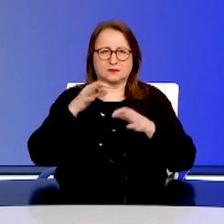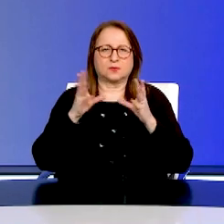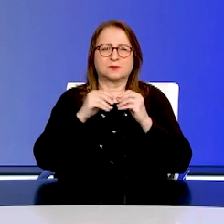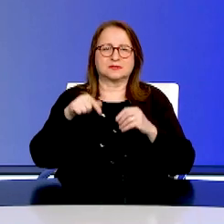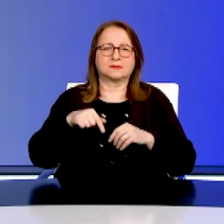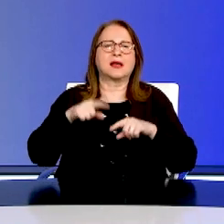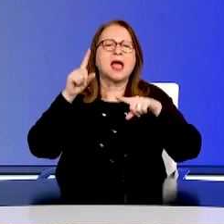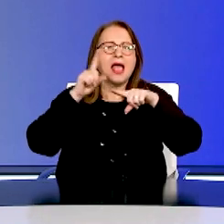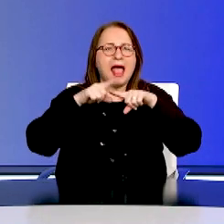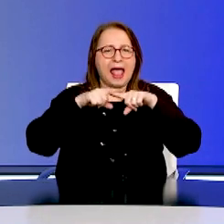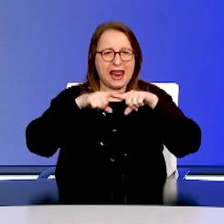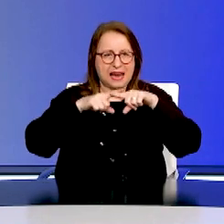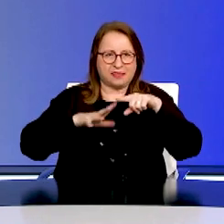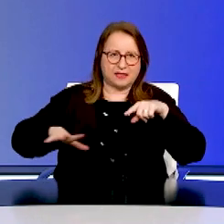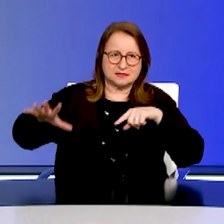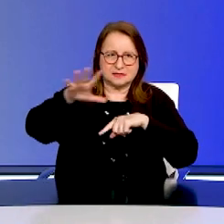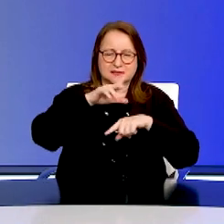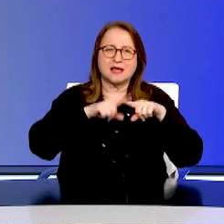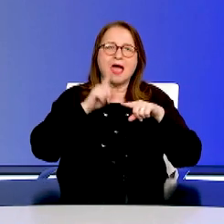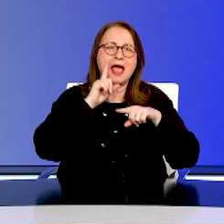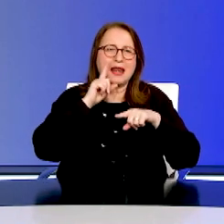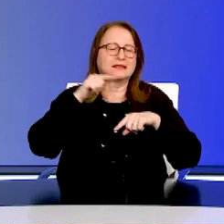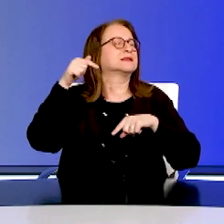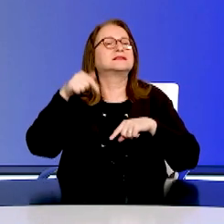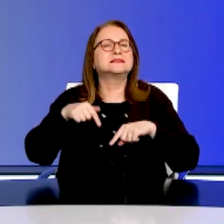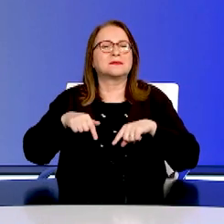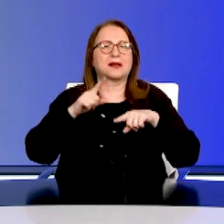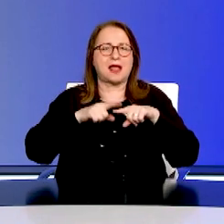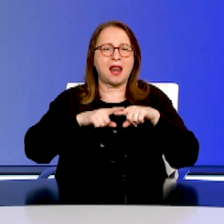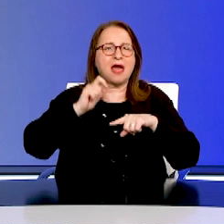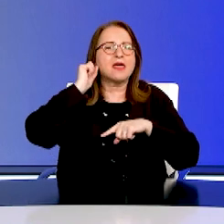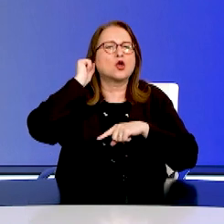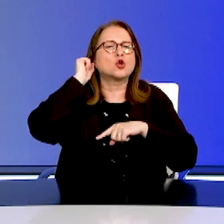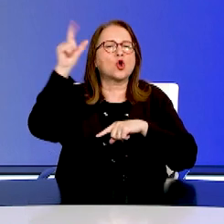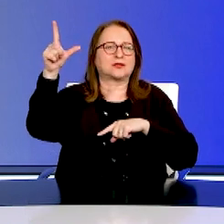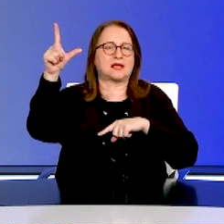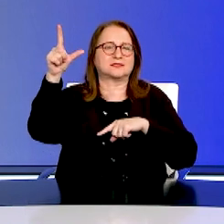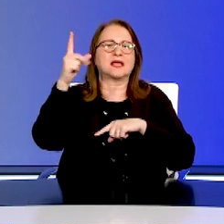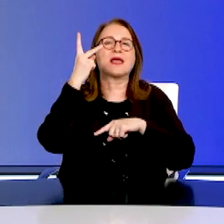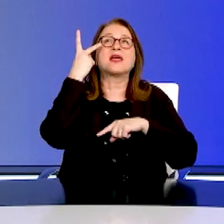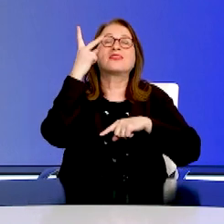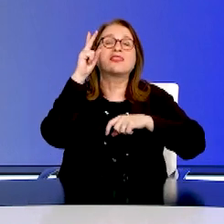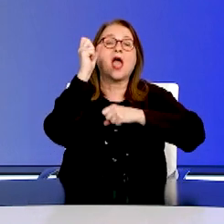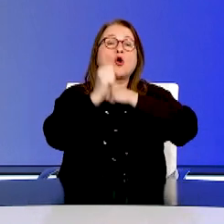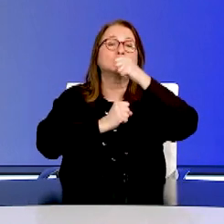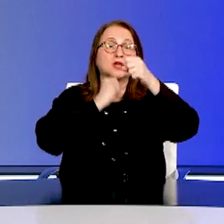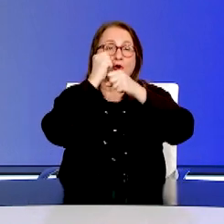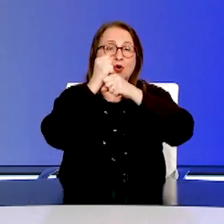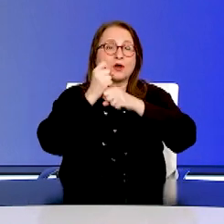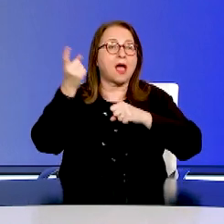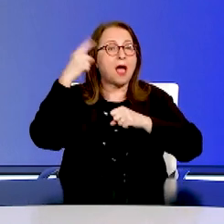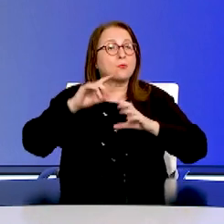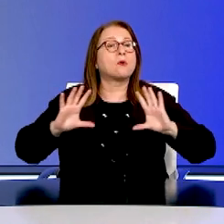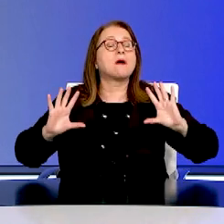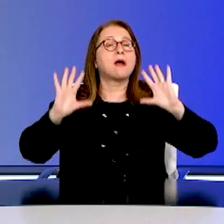Ελληνίδες και Έλληνες, σήμερα το έθνος γιορτάζει. 200 χρόνια από την ιστορική επανάσταση του 1821,